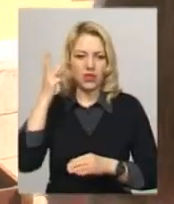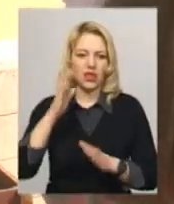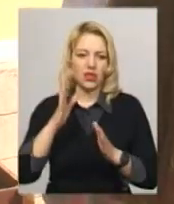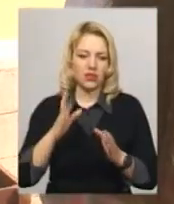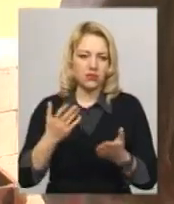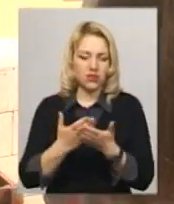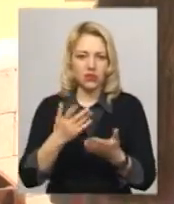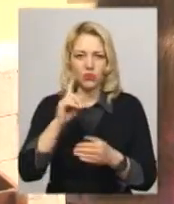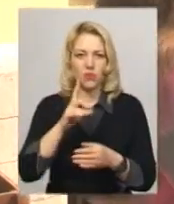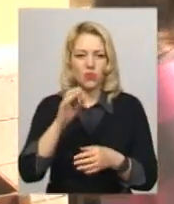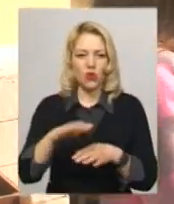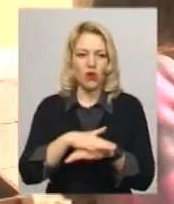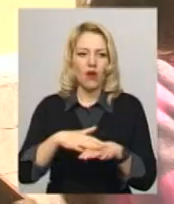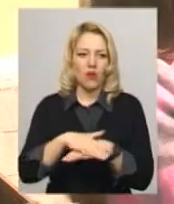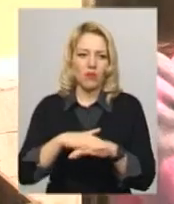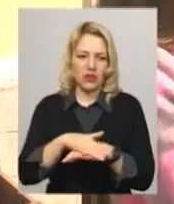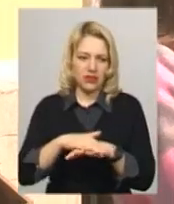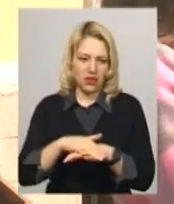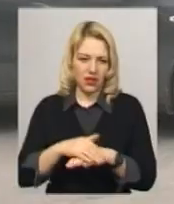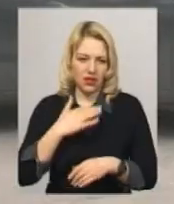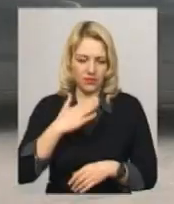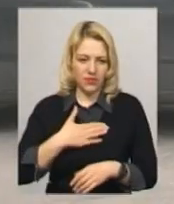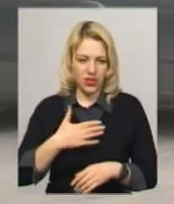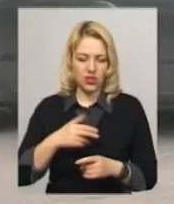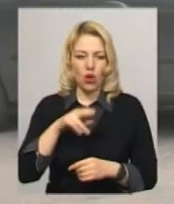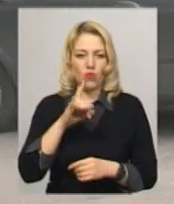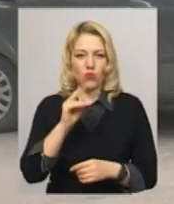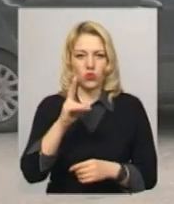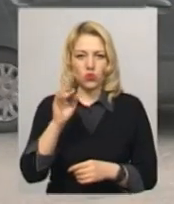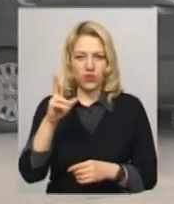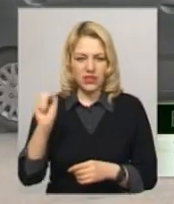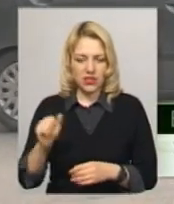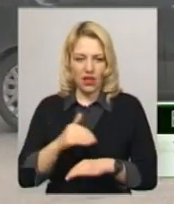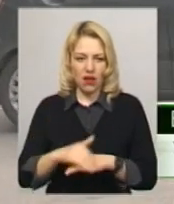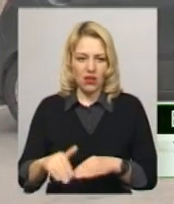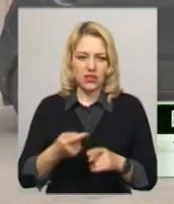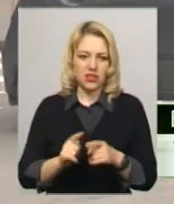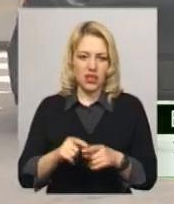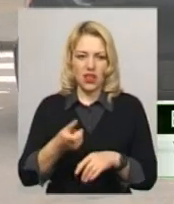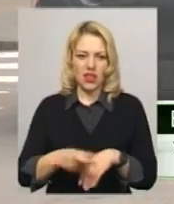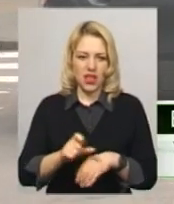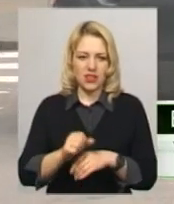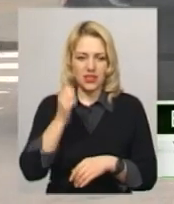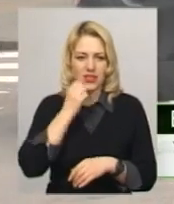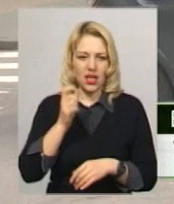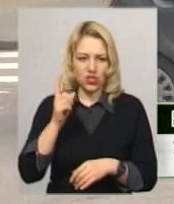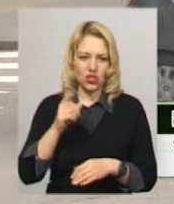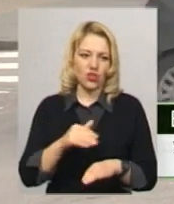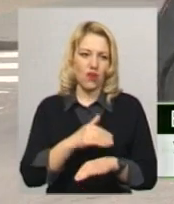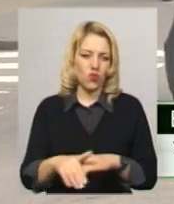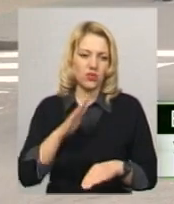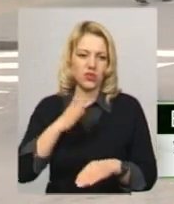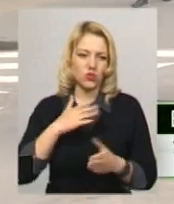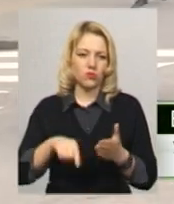речовим ринком, каже десятикласниця-екскурсовод Валерія Буняк. Роскурівська є однією із найстаріших вулиць нашого